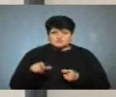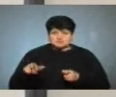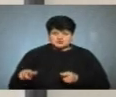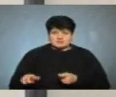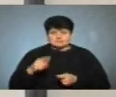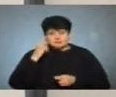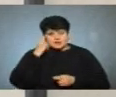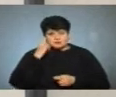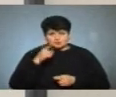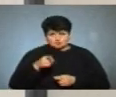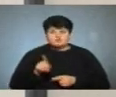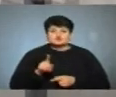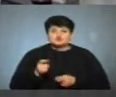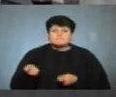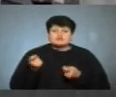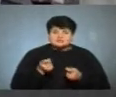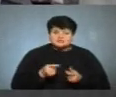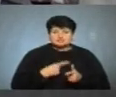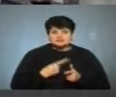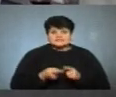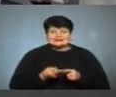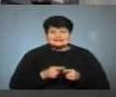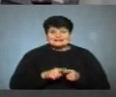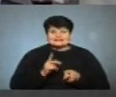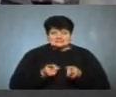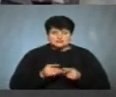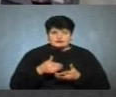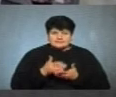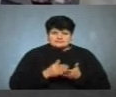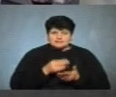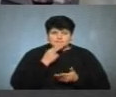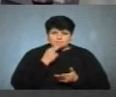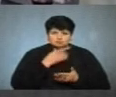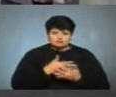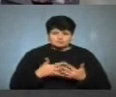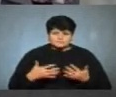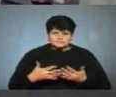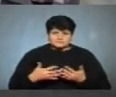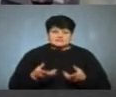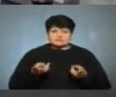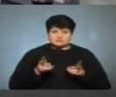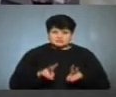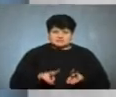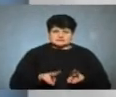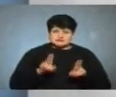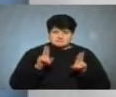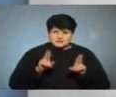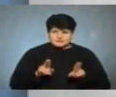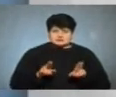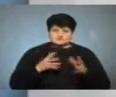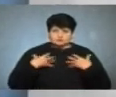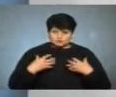чергу буде думати, що він привіз і чи це насправді якісна продукція. Тобто ключовим залишається принцип здорового і збалансованого